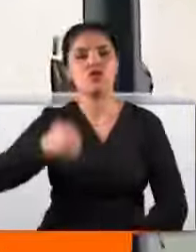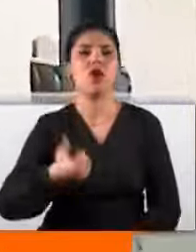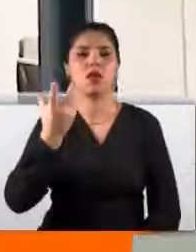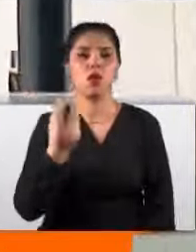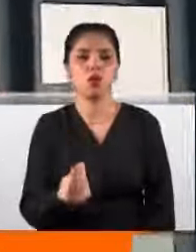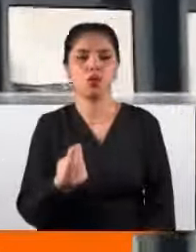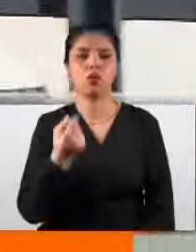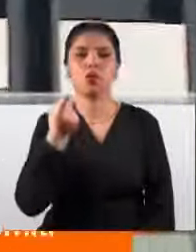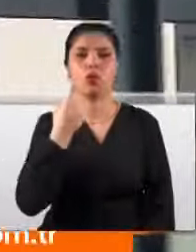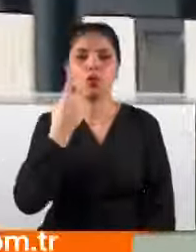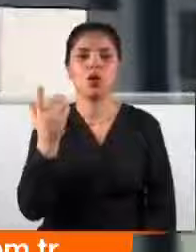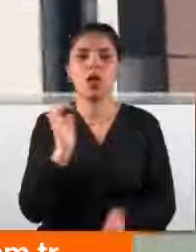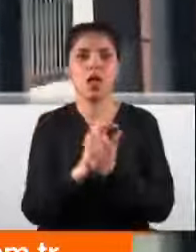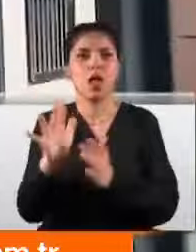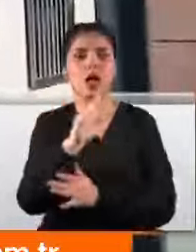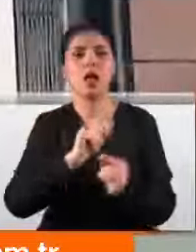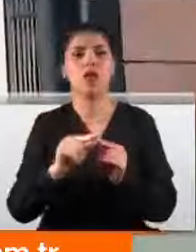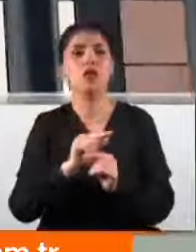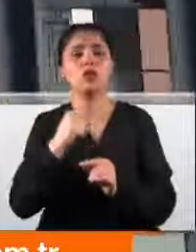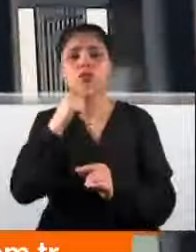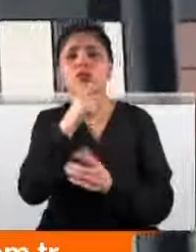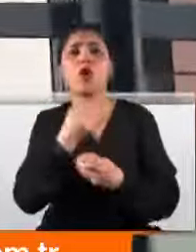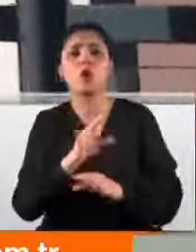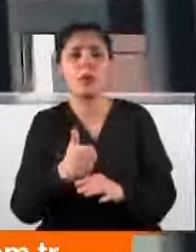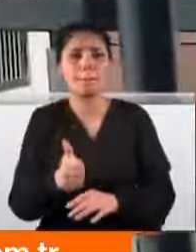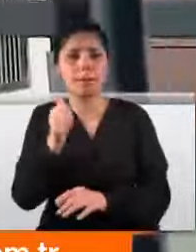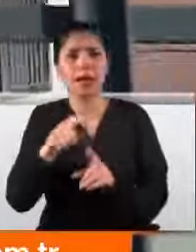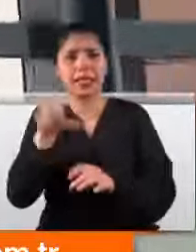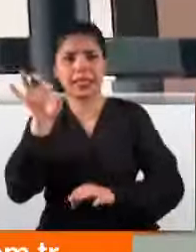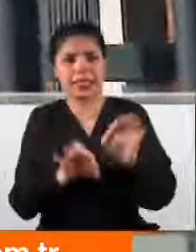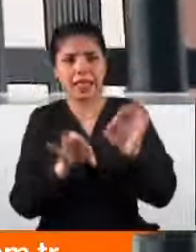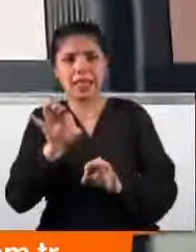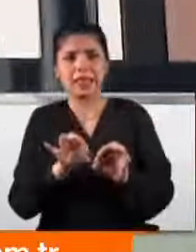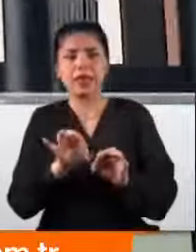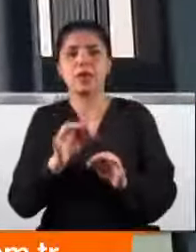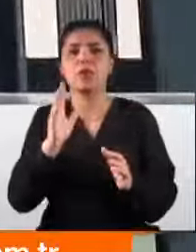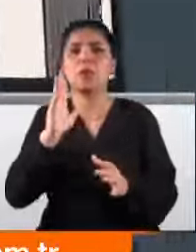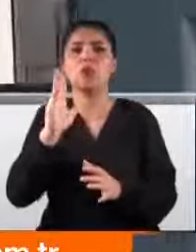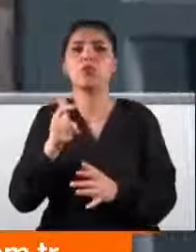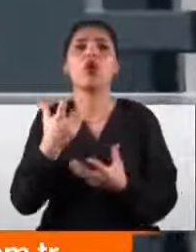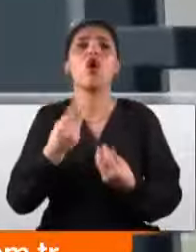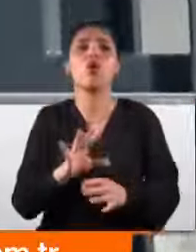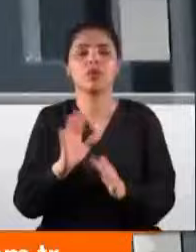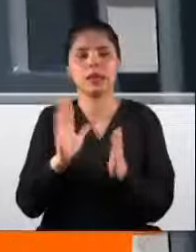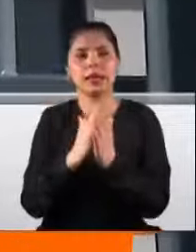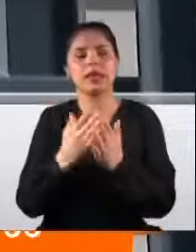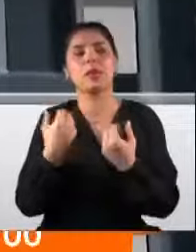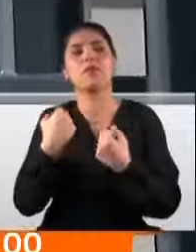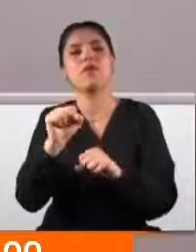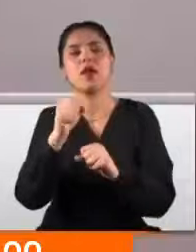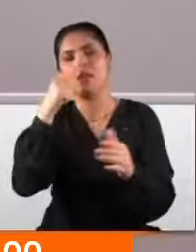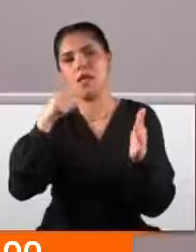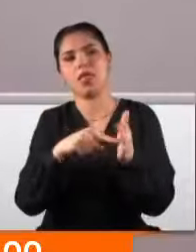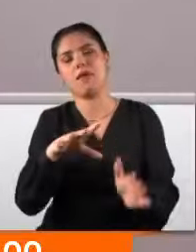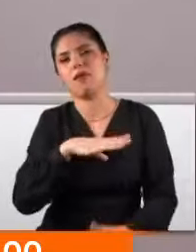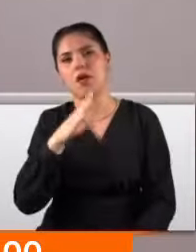Uygulamayla velilerin ekonomik açıdan zorlanmaması ve bakanlığın denetiminden geçmeyen kitapların okullarda okutulmaması hedefleniyor.